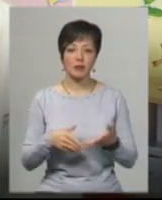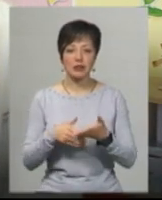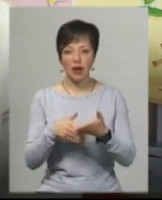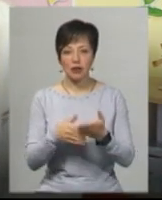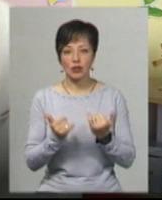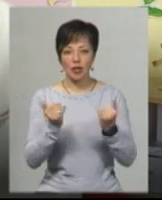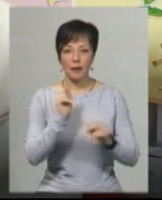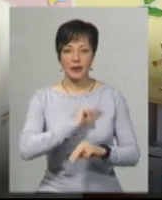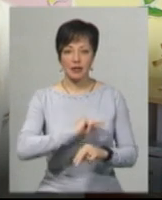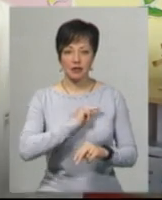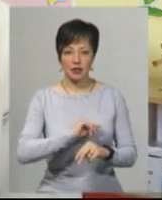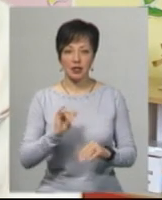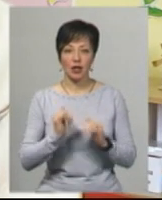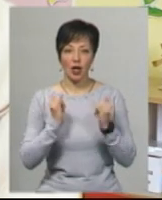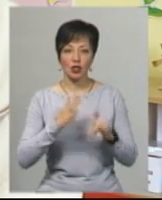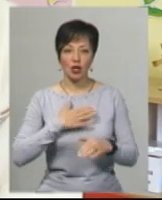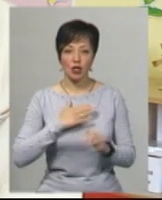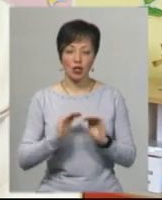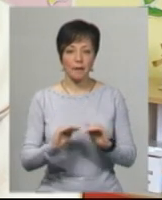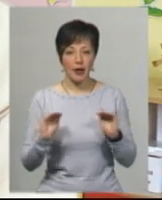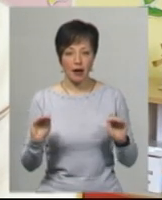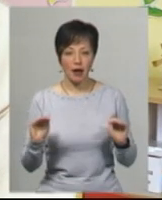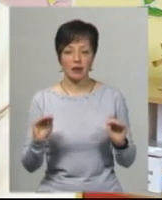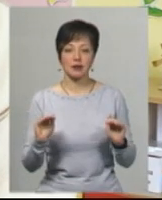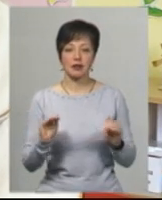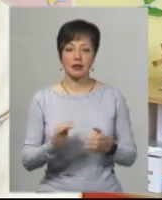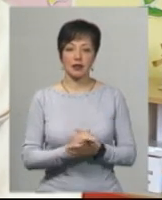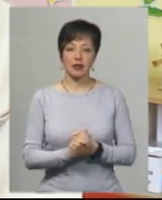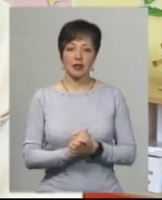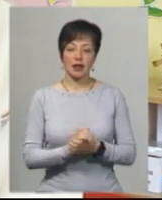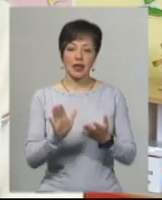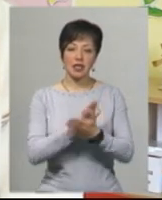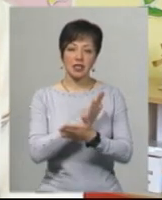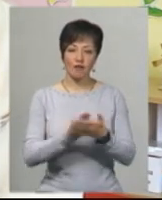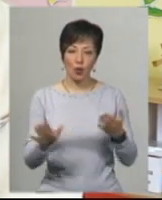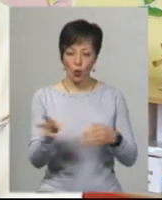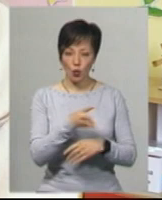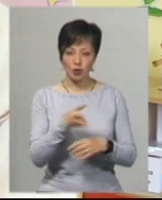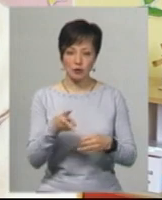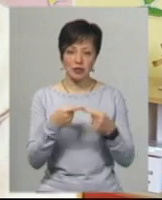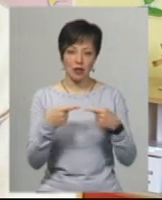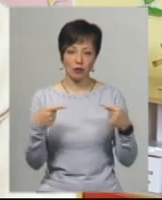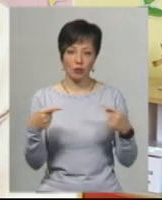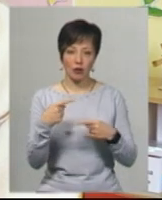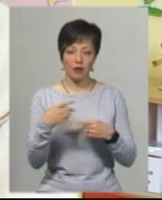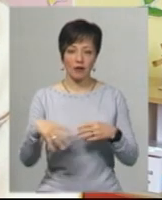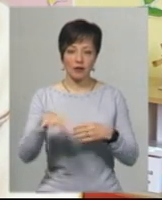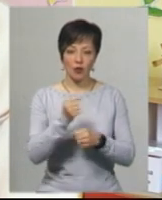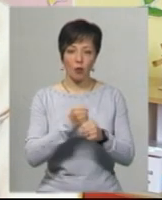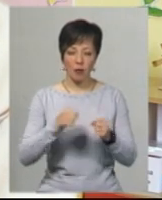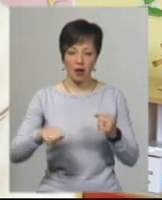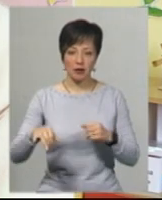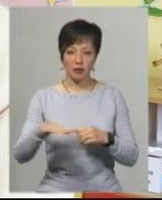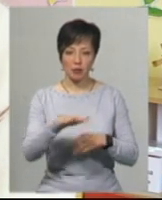для працівників і для наших малят, дезінфікуючими засобами, якими ми будемо обробляти усі наші